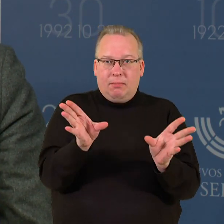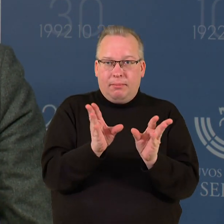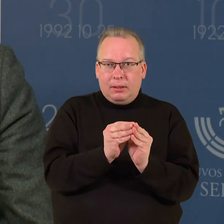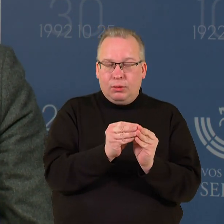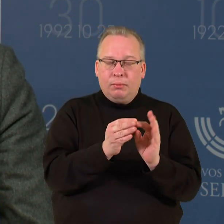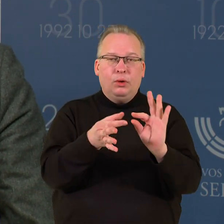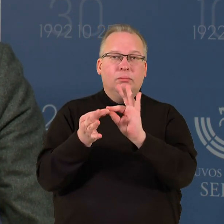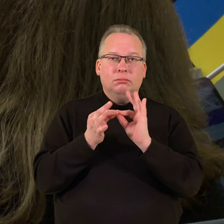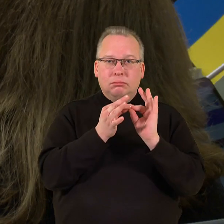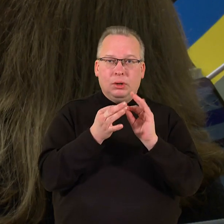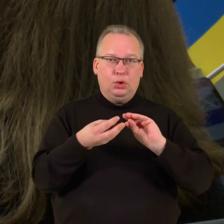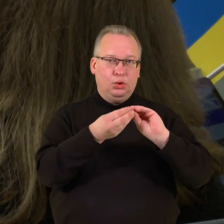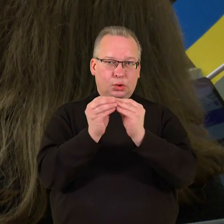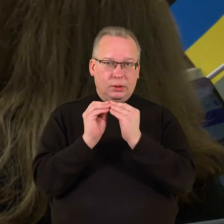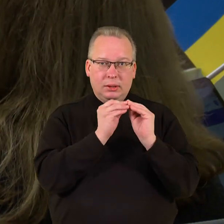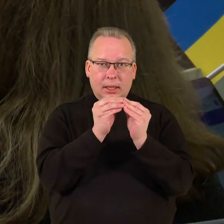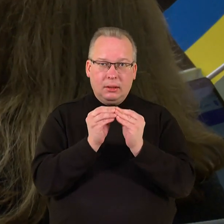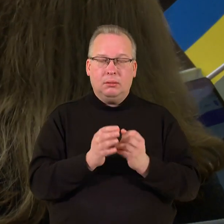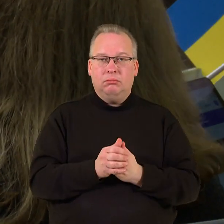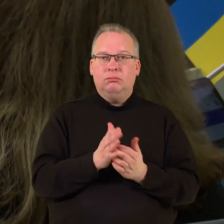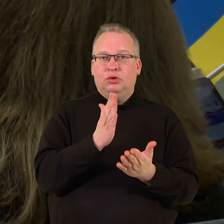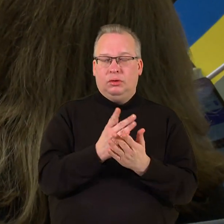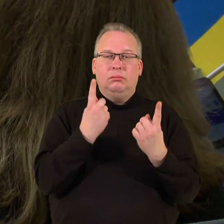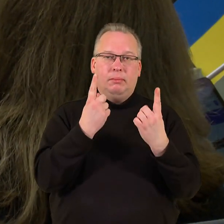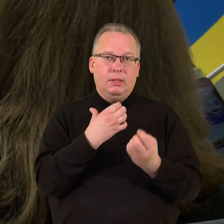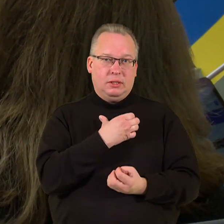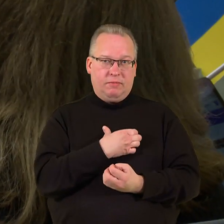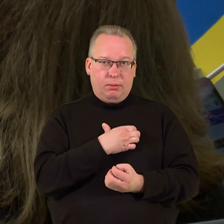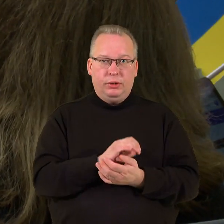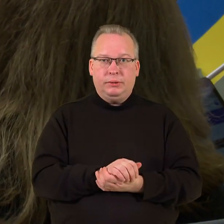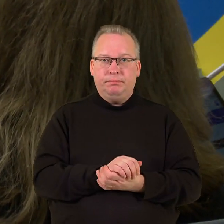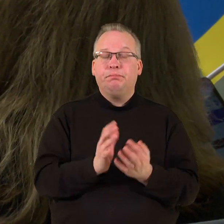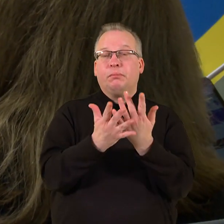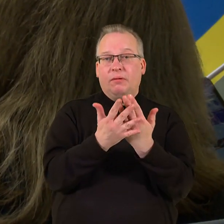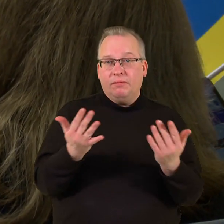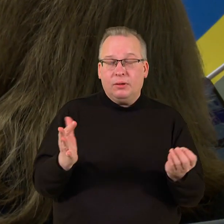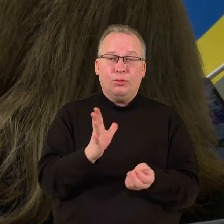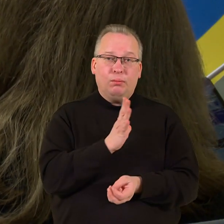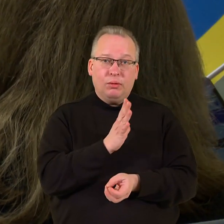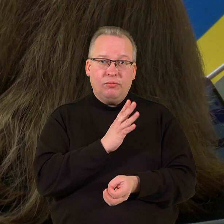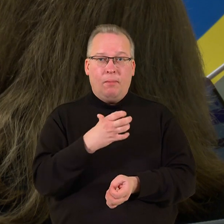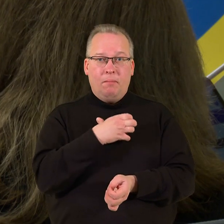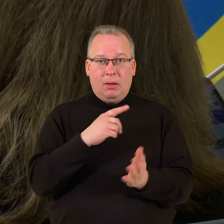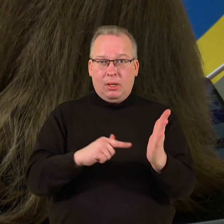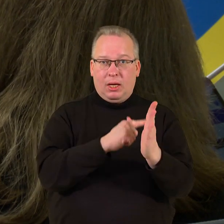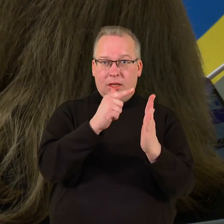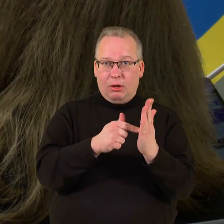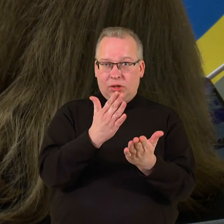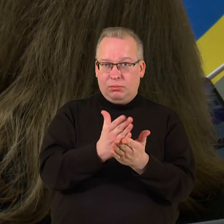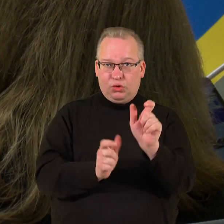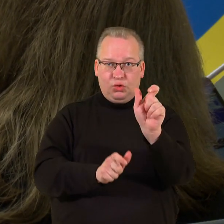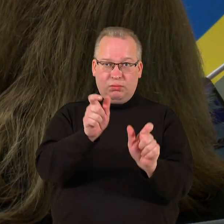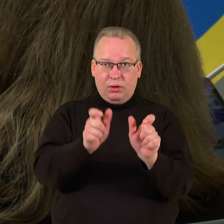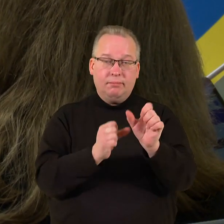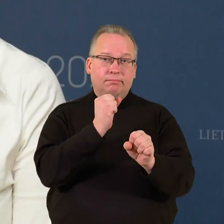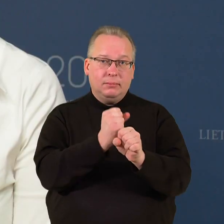konsensus, susitarti, yra ypatingas svarbas. Visko buvo, bet pagrindinis klausimas yra, ar žmonės